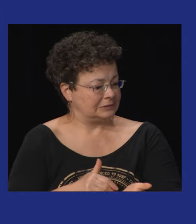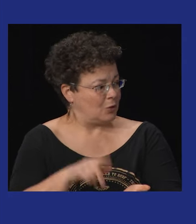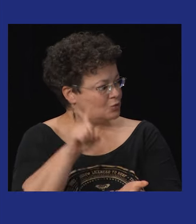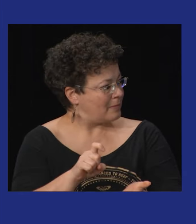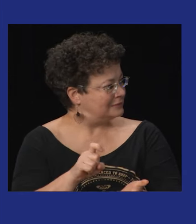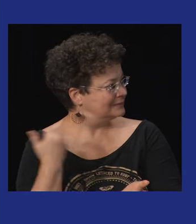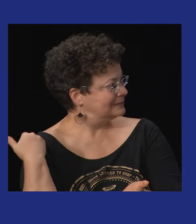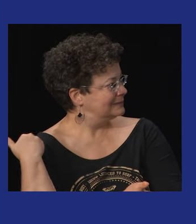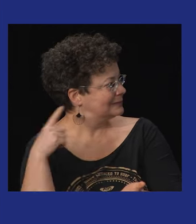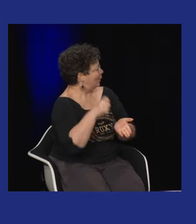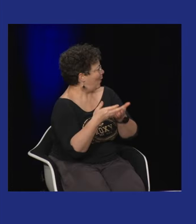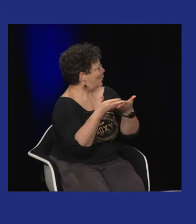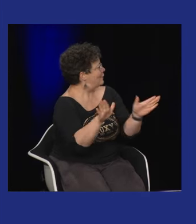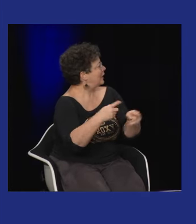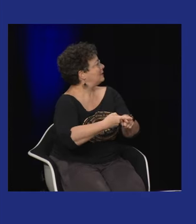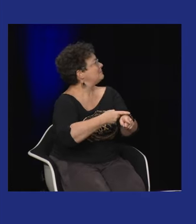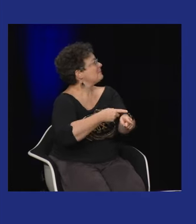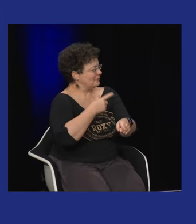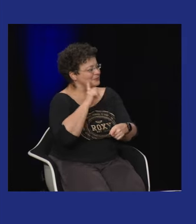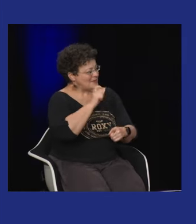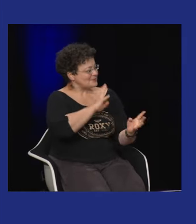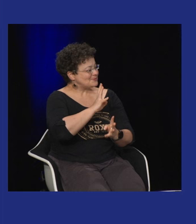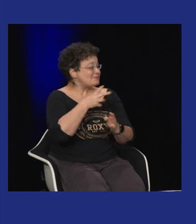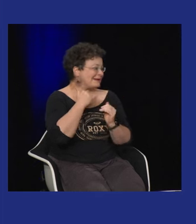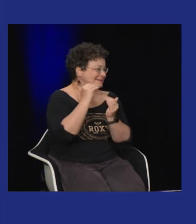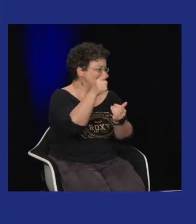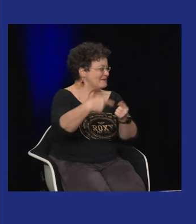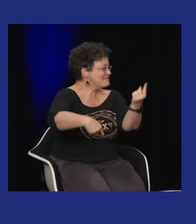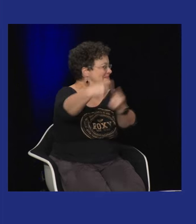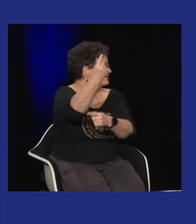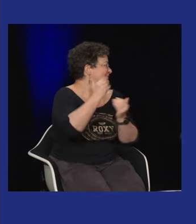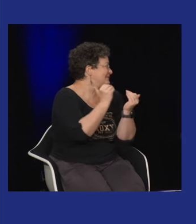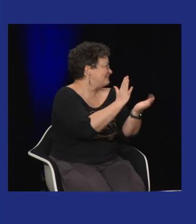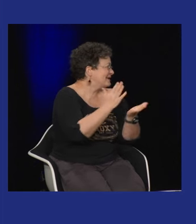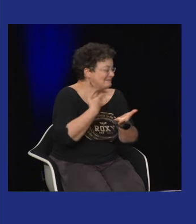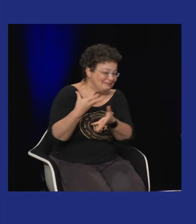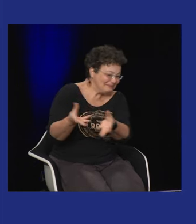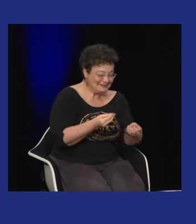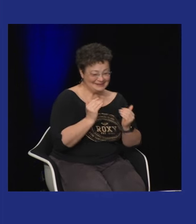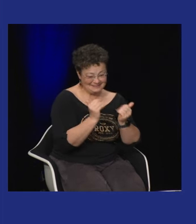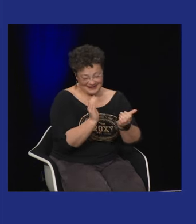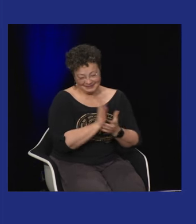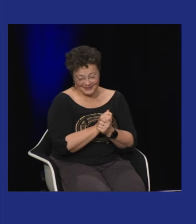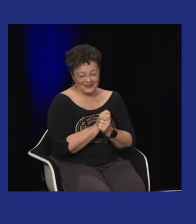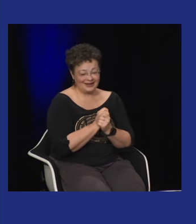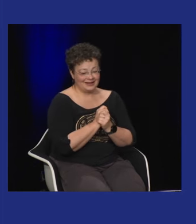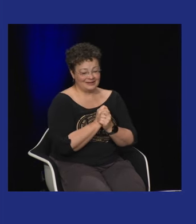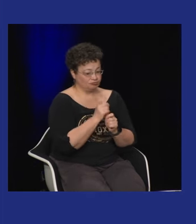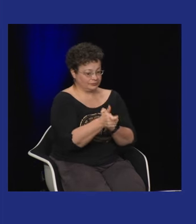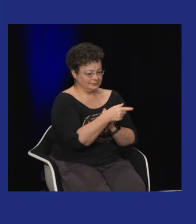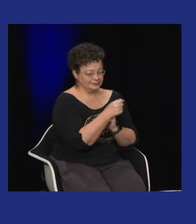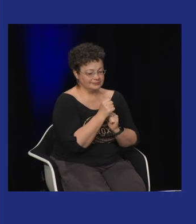et c'est vrai qu'il a les beaux-arts de Marseille qui commencent à s'ouvrir depuis un peu de temps j'espère que ça va faire des émules mais